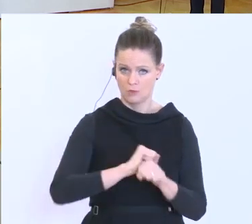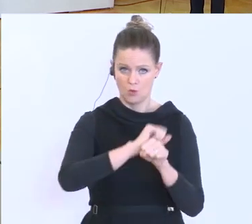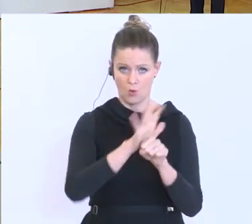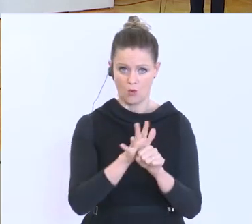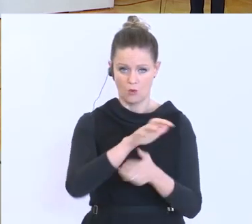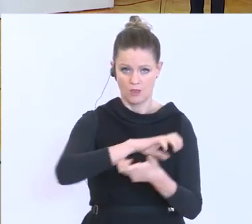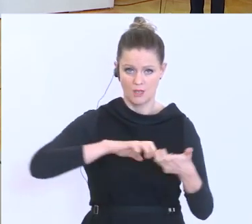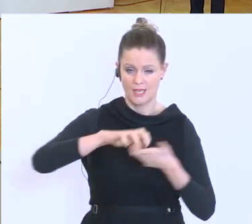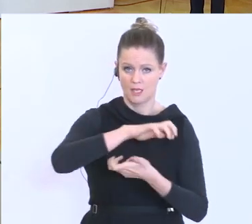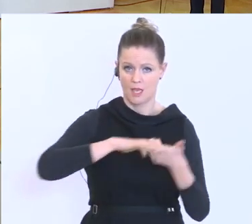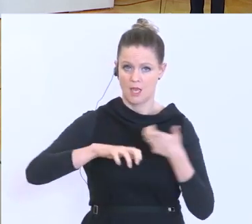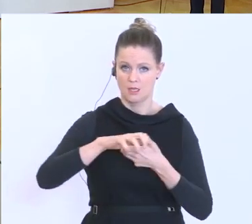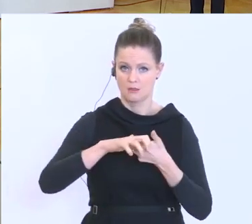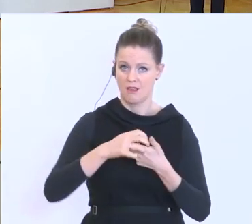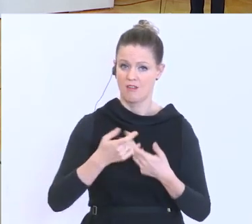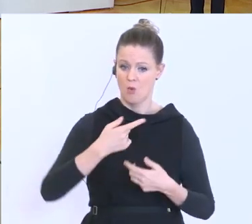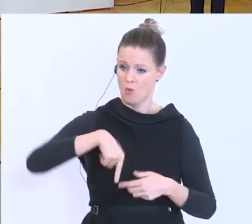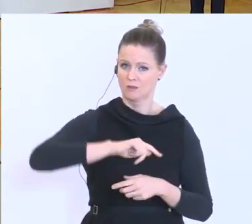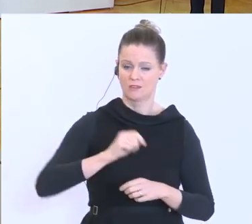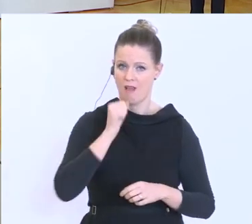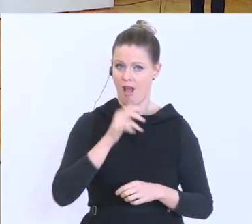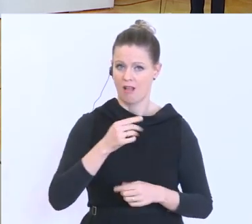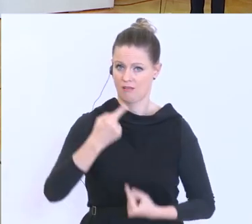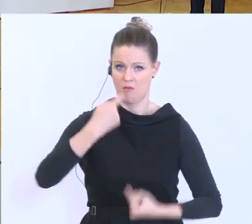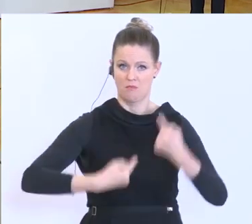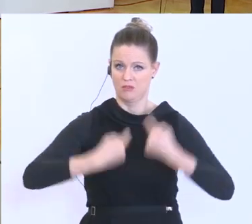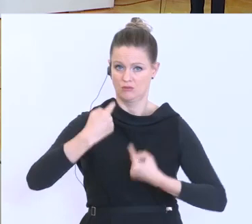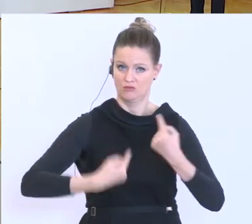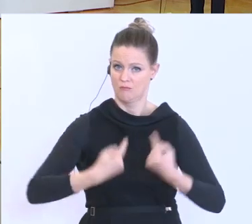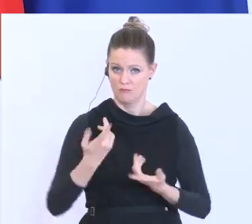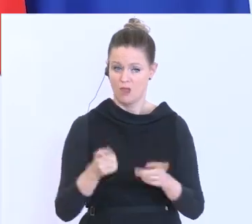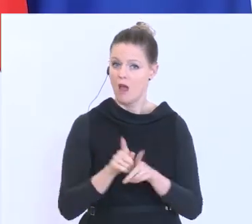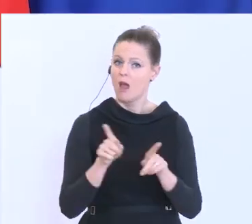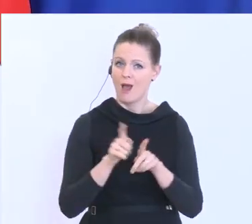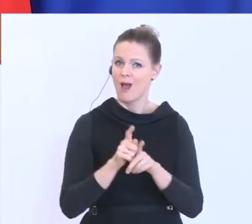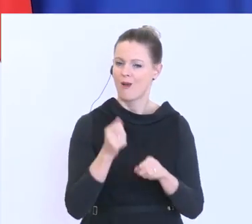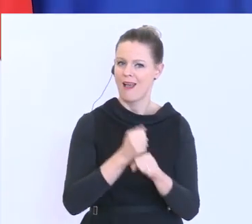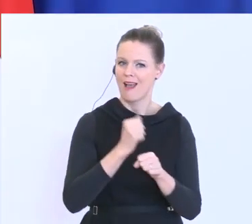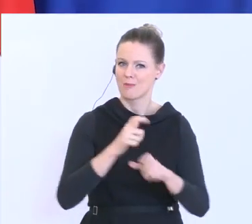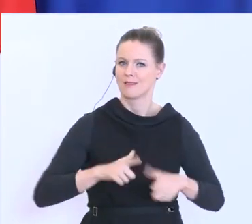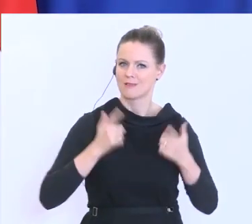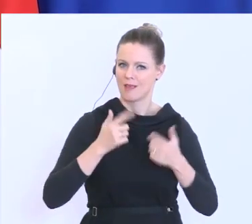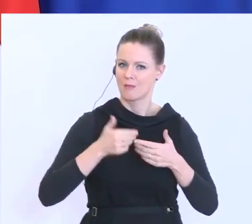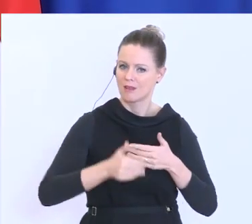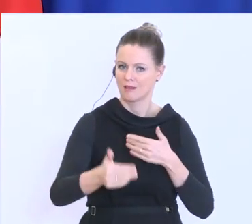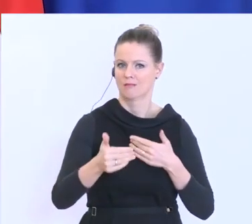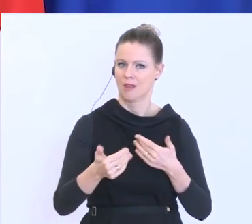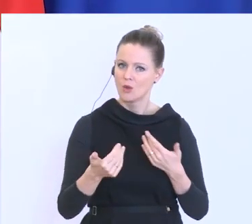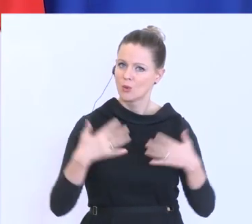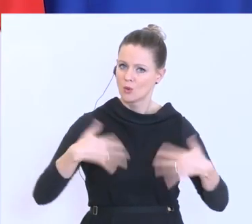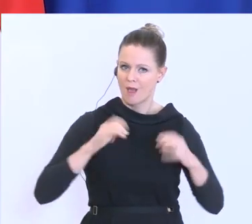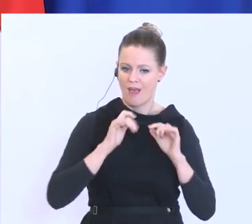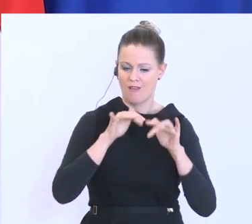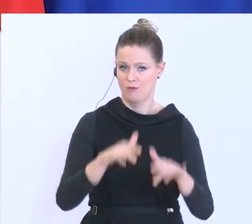-Krise bestimmt unseren Alltag und auch massiv unser Arbeitsleben. Es ist eingetreten, womit wir